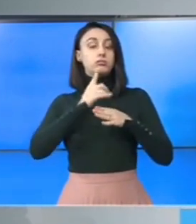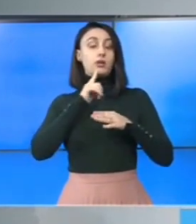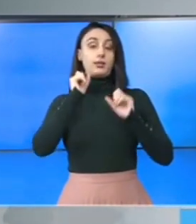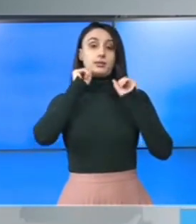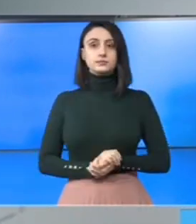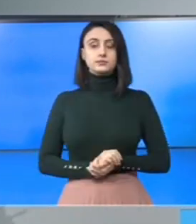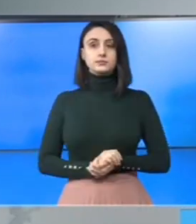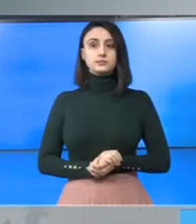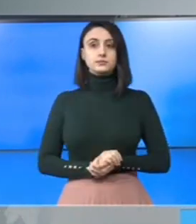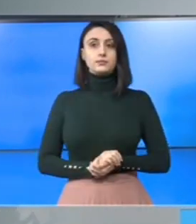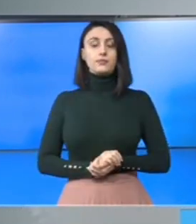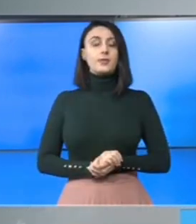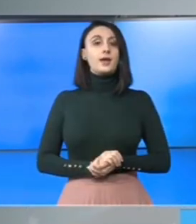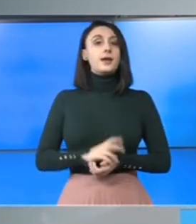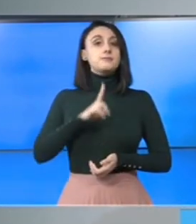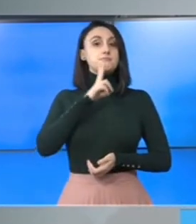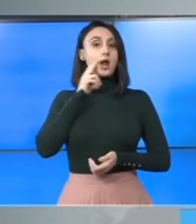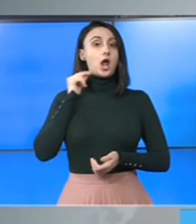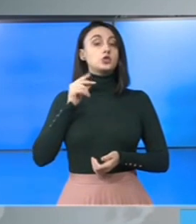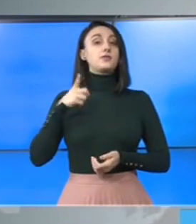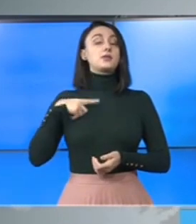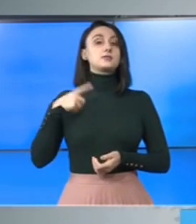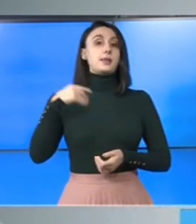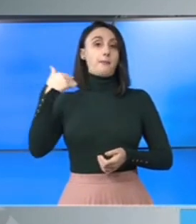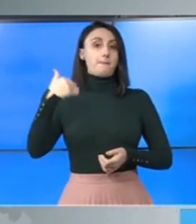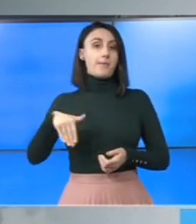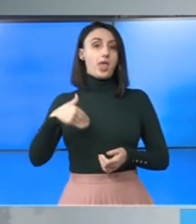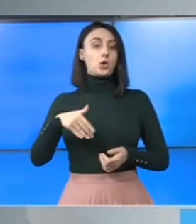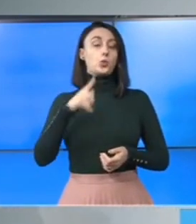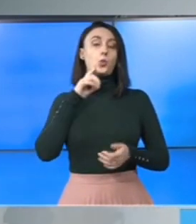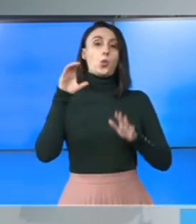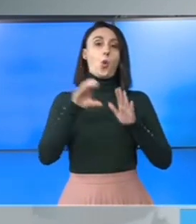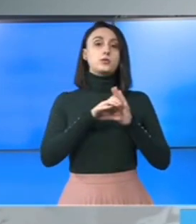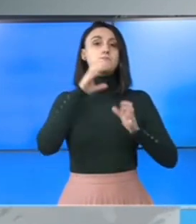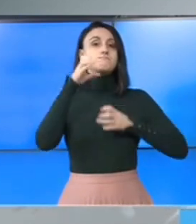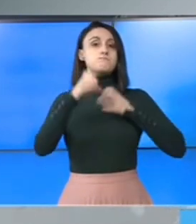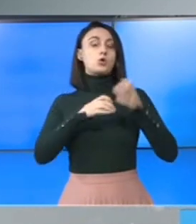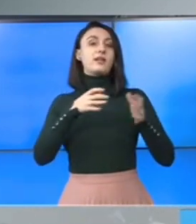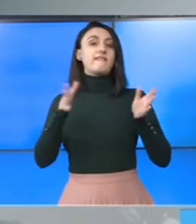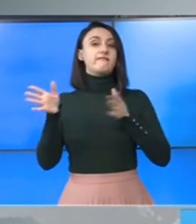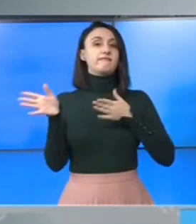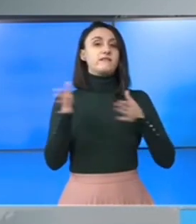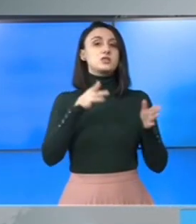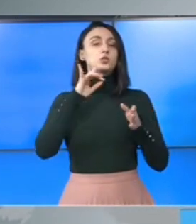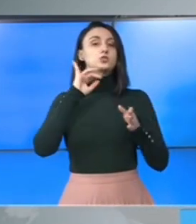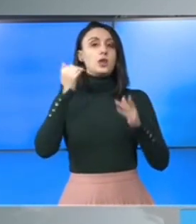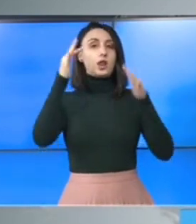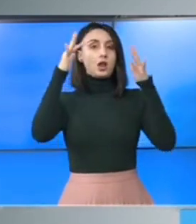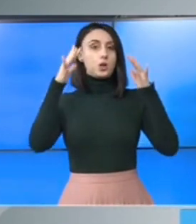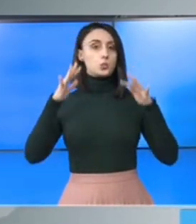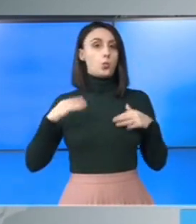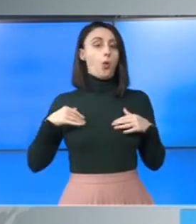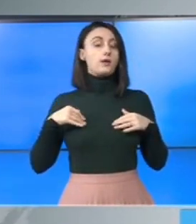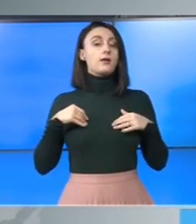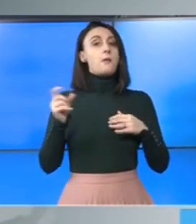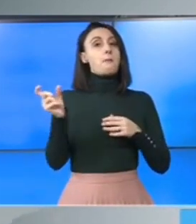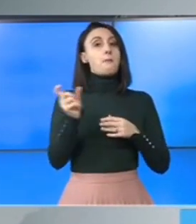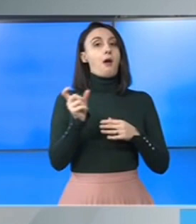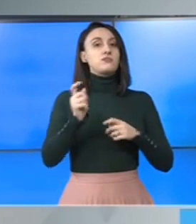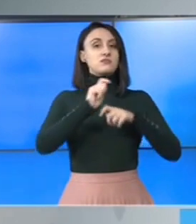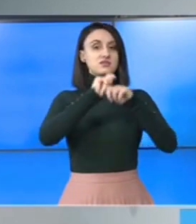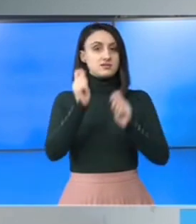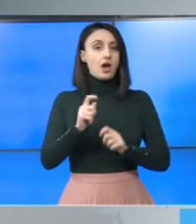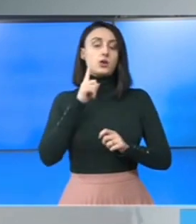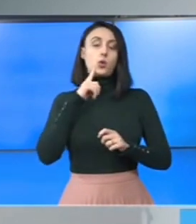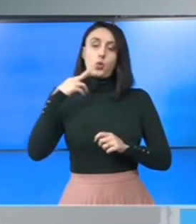trezit pe locatari. Județul Brașov se află de miercuri sub incidența unui cod portocaliu de viscol și ninsoare, în timp ce mare parte din țară se află în